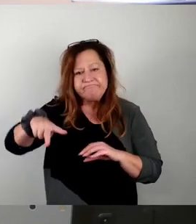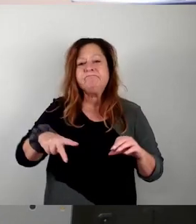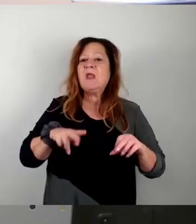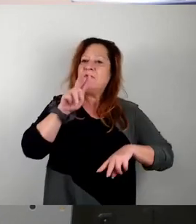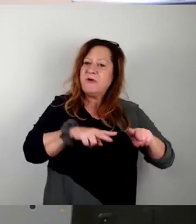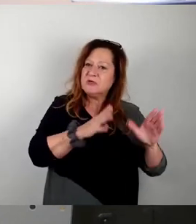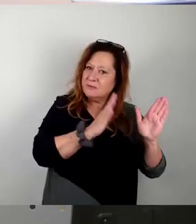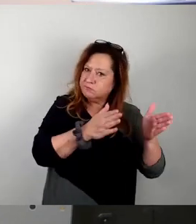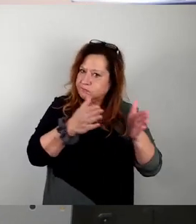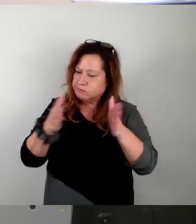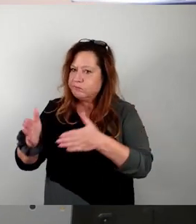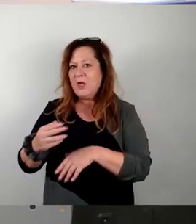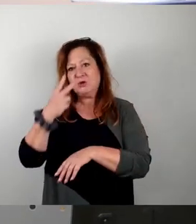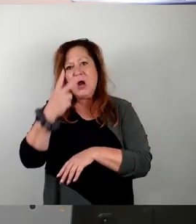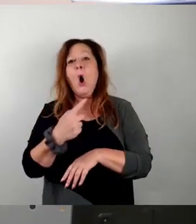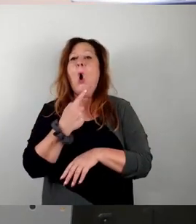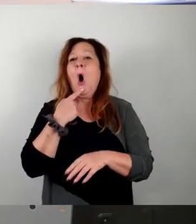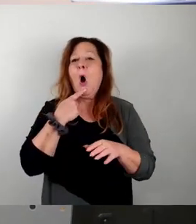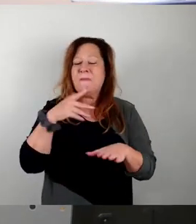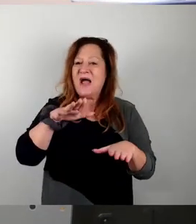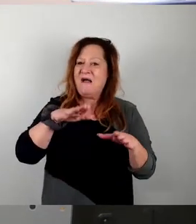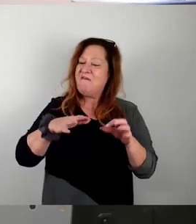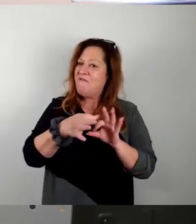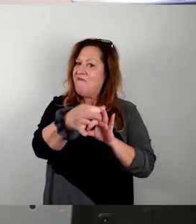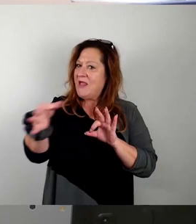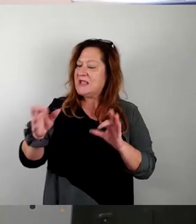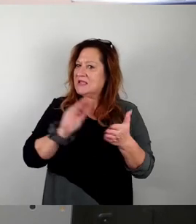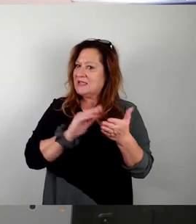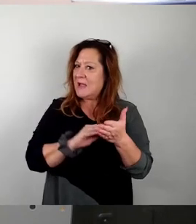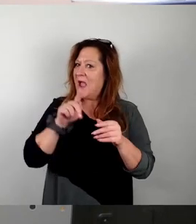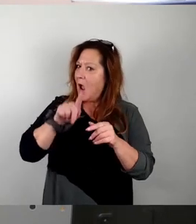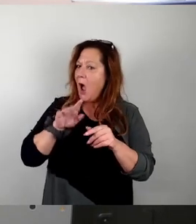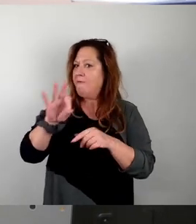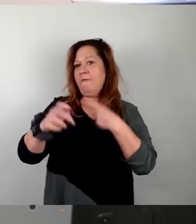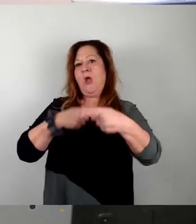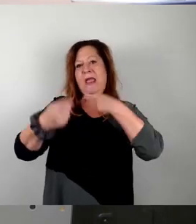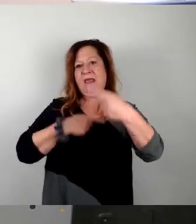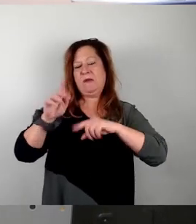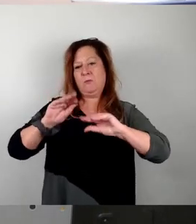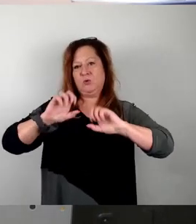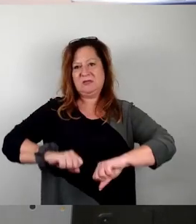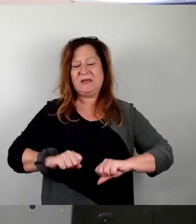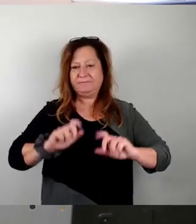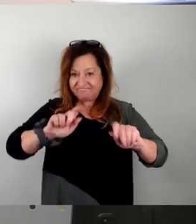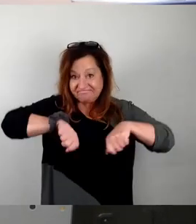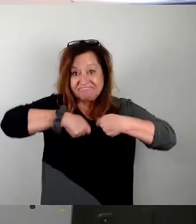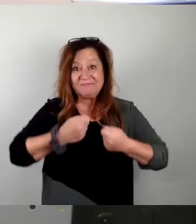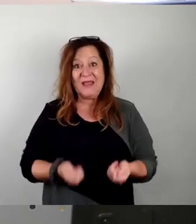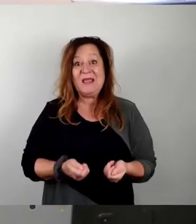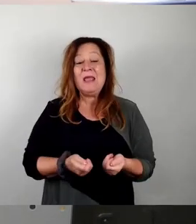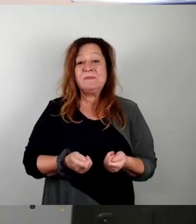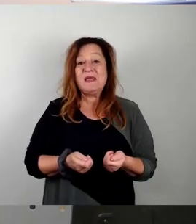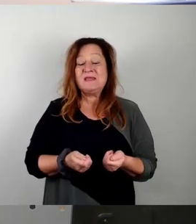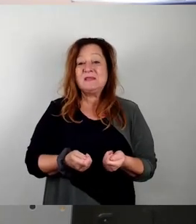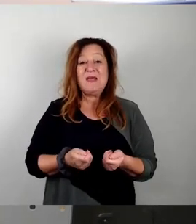ob denn da überhaupt Flächen dabei sind, die für eine Entwicklung überhaupt geeignet sind. Und das Ergebnis war, dass 151 von